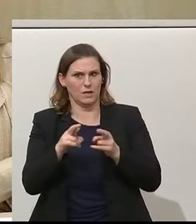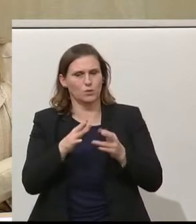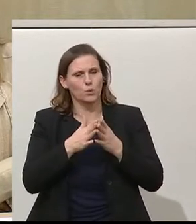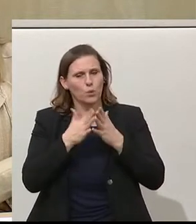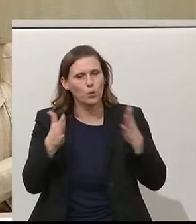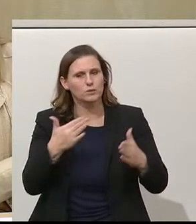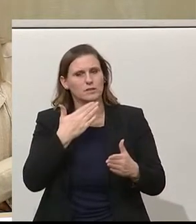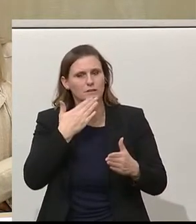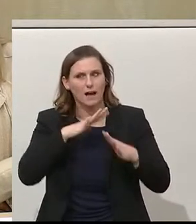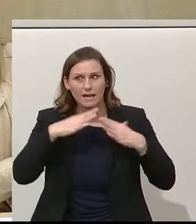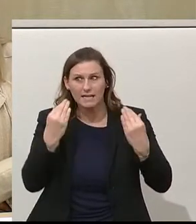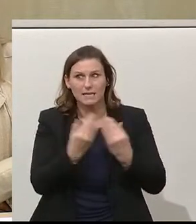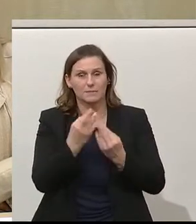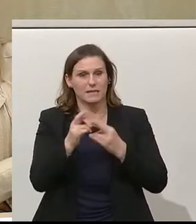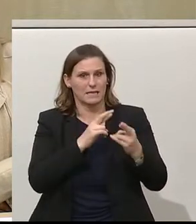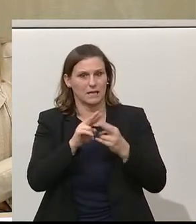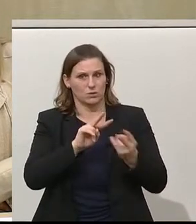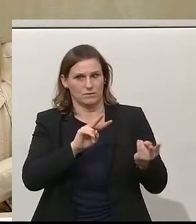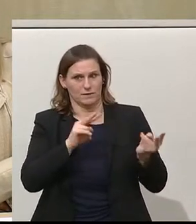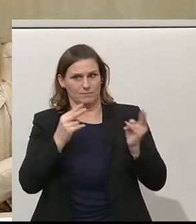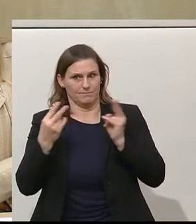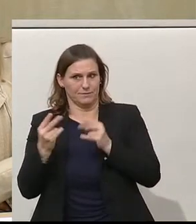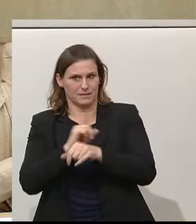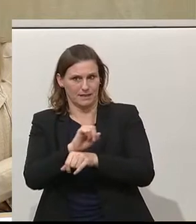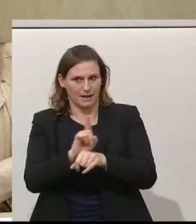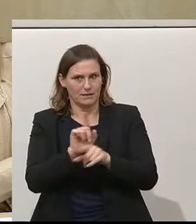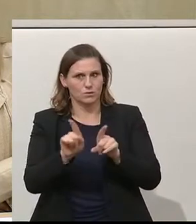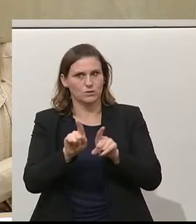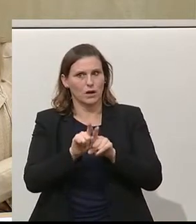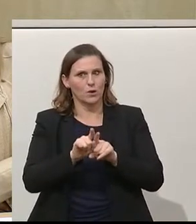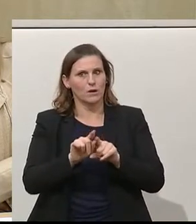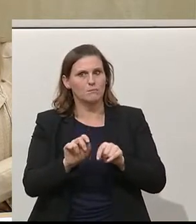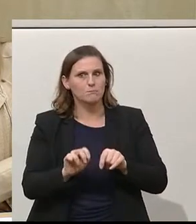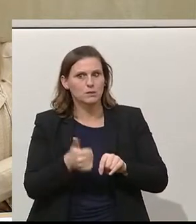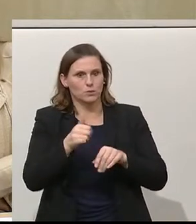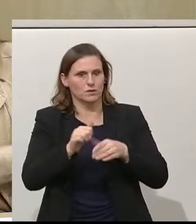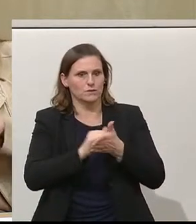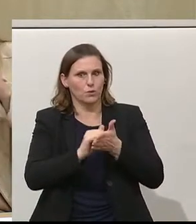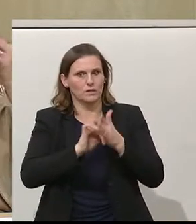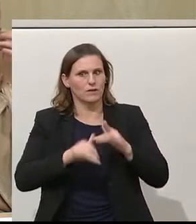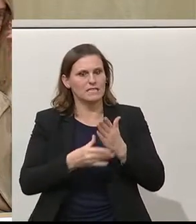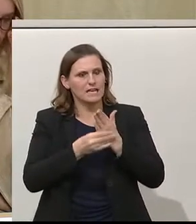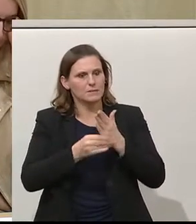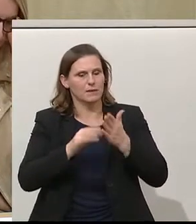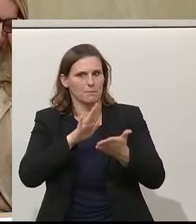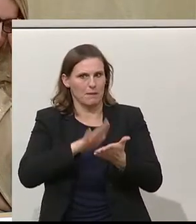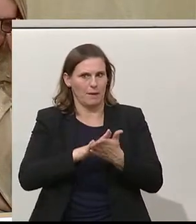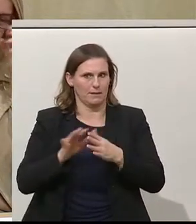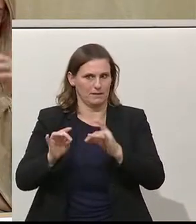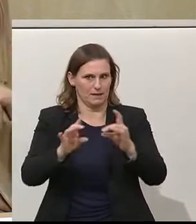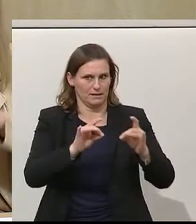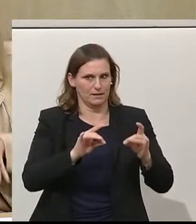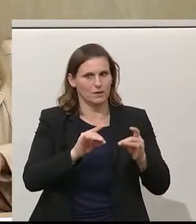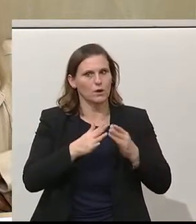und die gesamte Übergangsregierung. Und ich freue mich umso mehr, dass Experten wie er weiterhin in der Verwaltung tätig sind. Ein großes